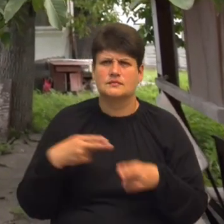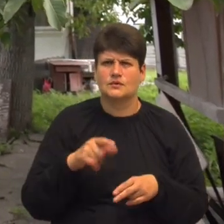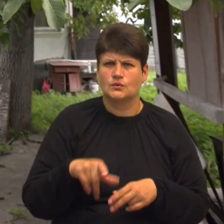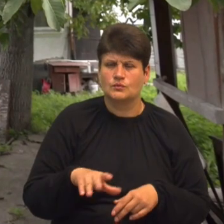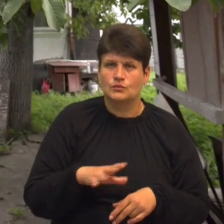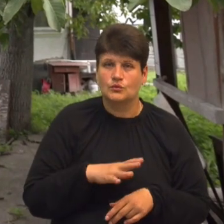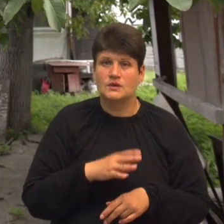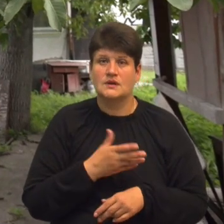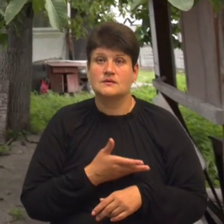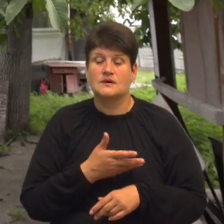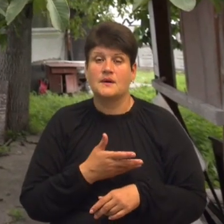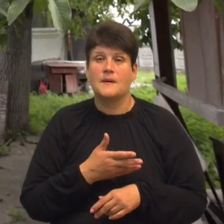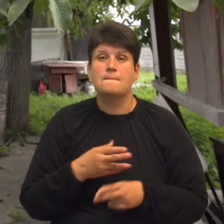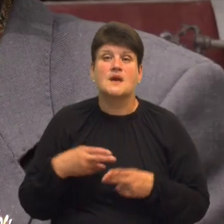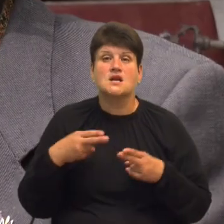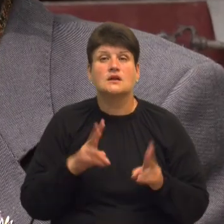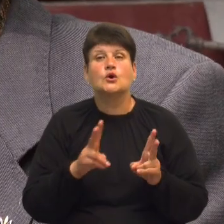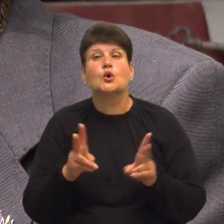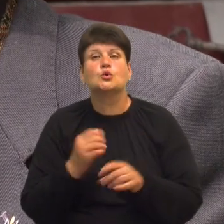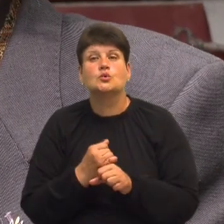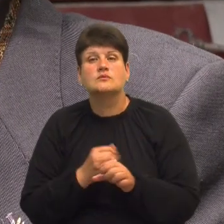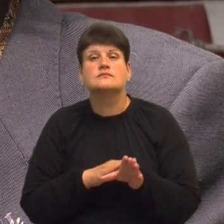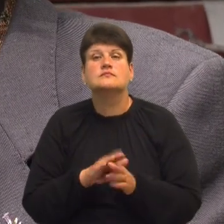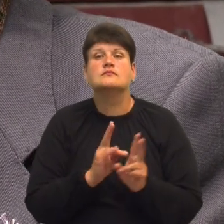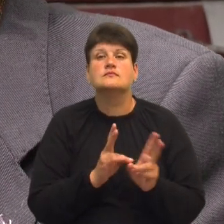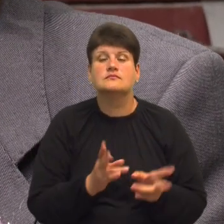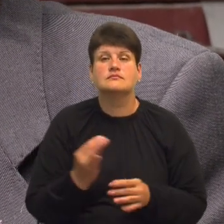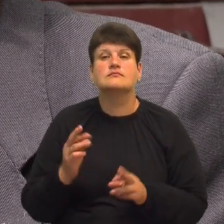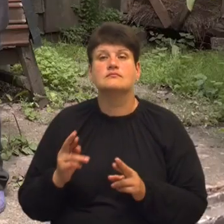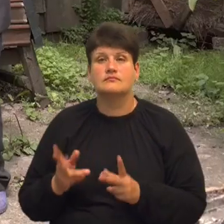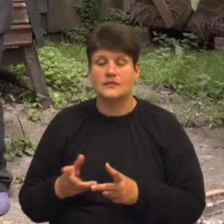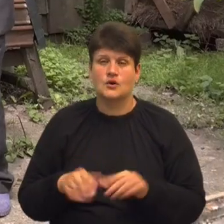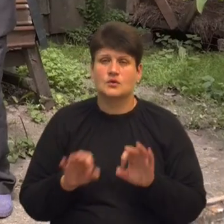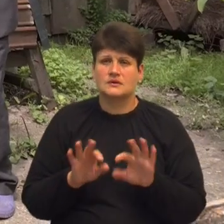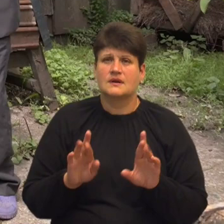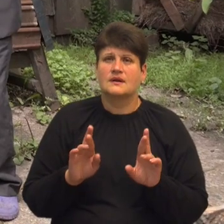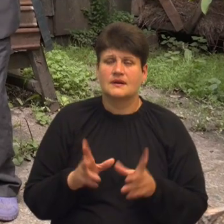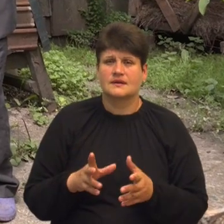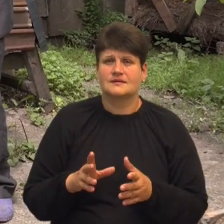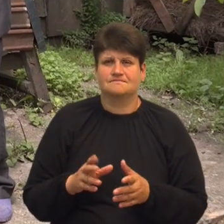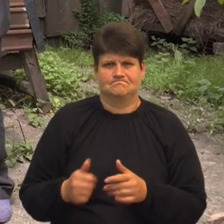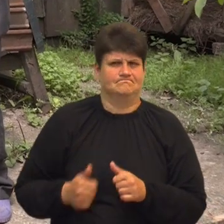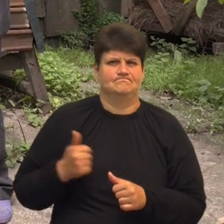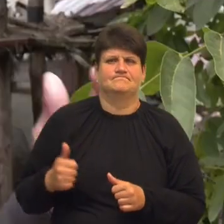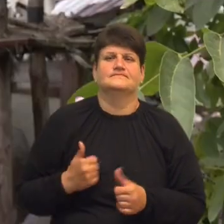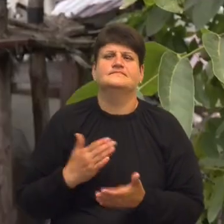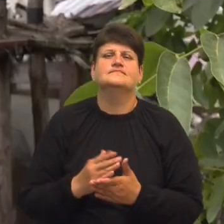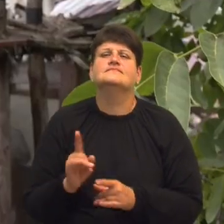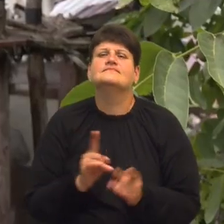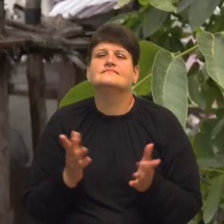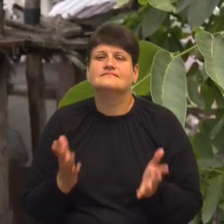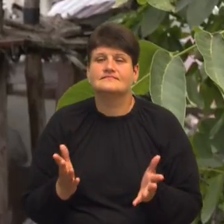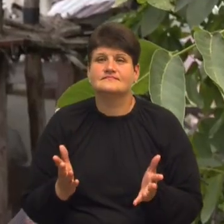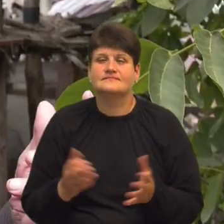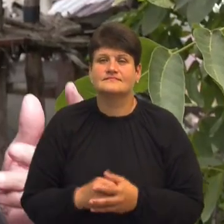фонтави мені чекали, хто робив, як робив, що». Григорій Облещук розповів, яким зі своїх виробів пишається найбільше. «Я